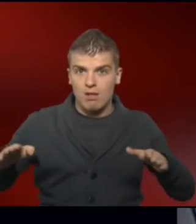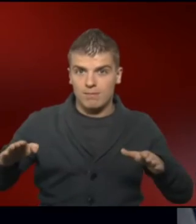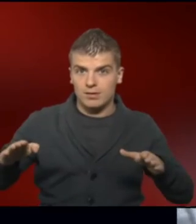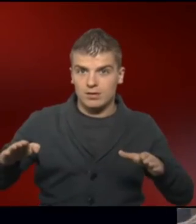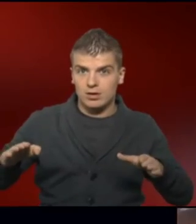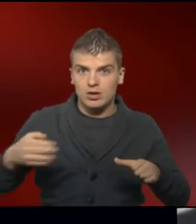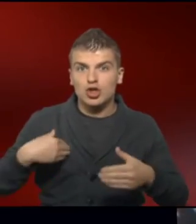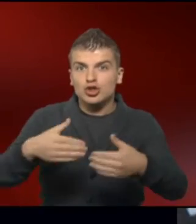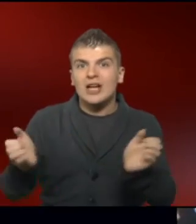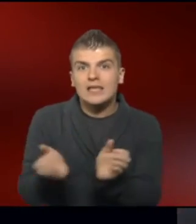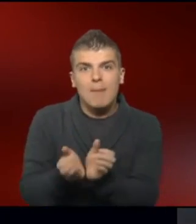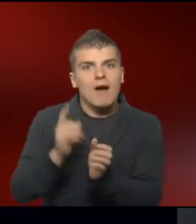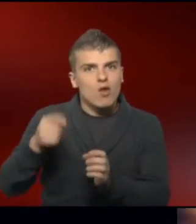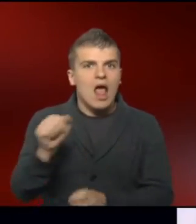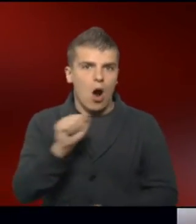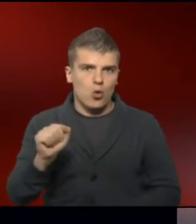Starken, zu berichten.